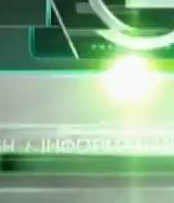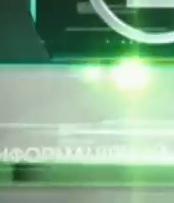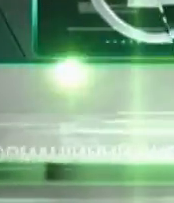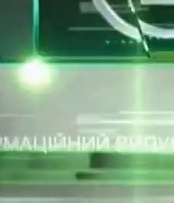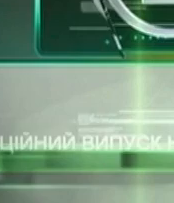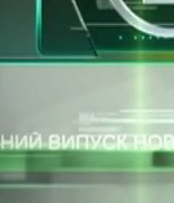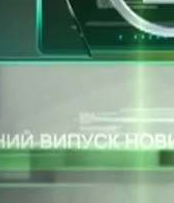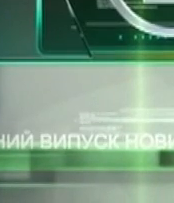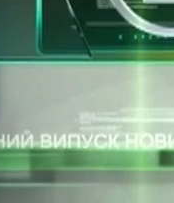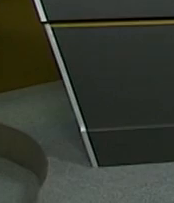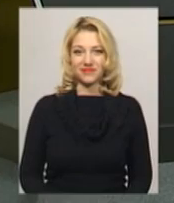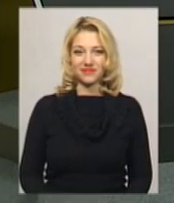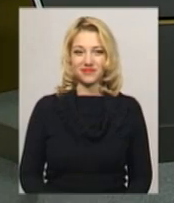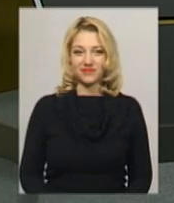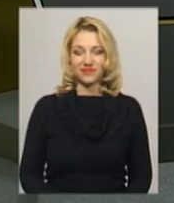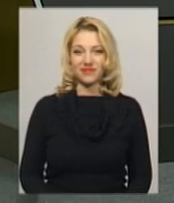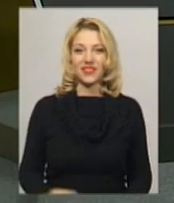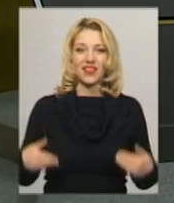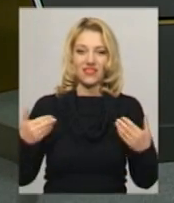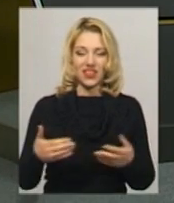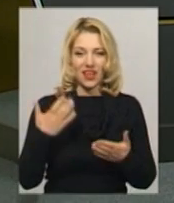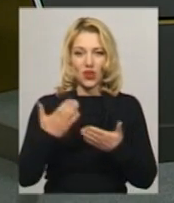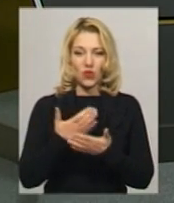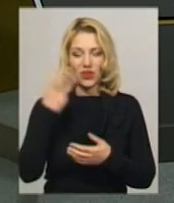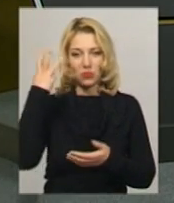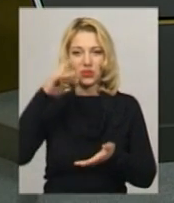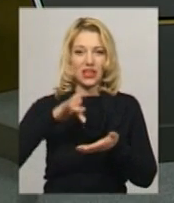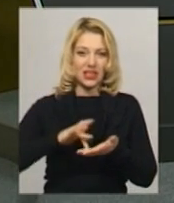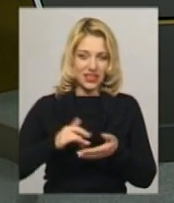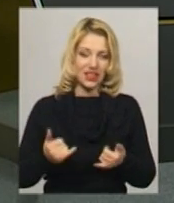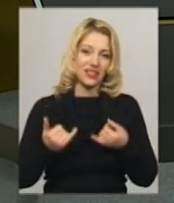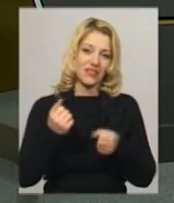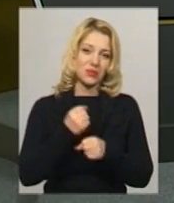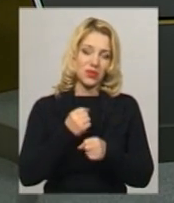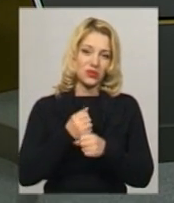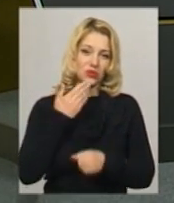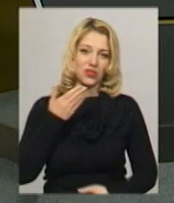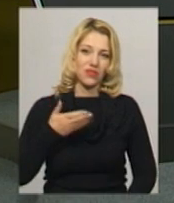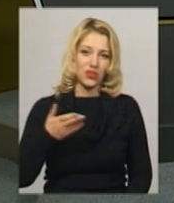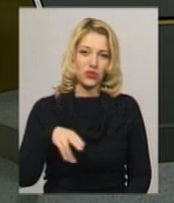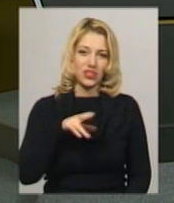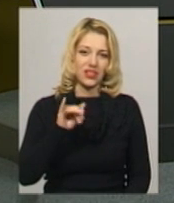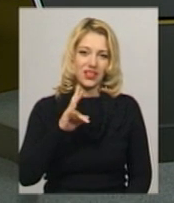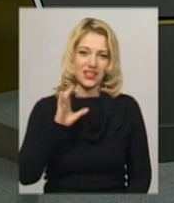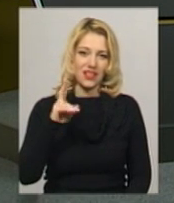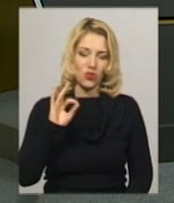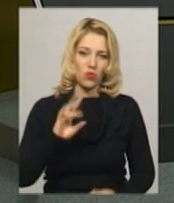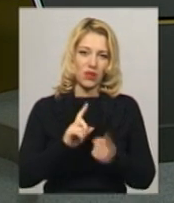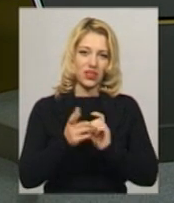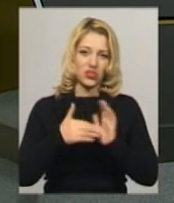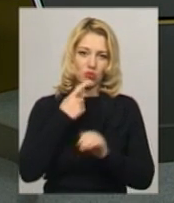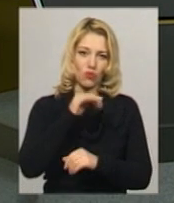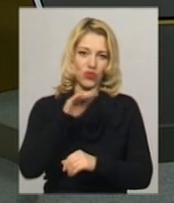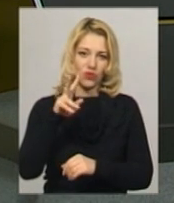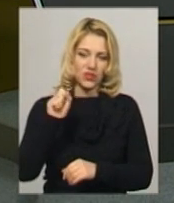Музика Вітаю, новини в ефірі Поділля-Центр. У студії для вас працює ведуча Дарина Денисенко, переклад на жестову